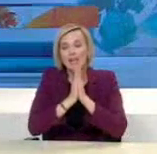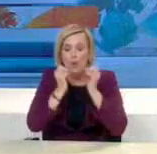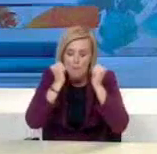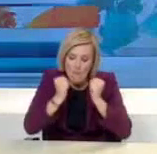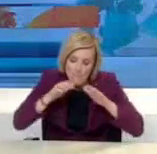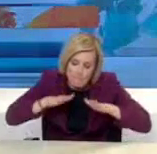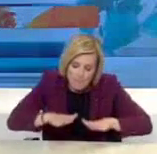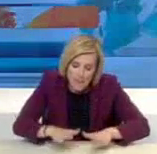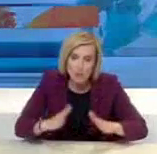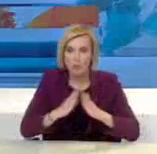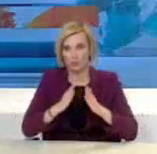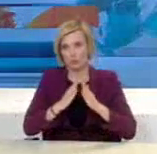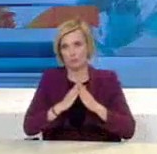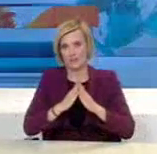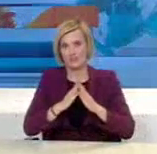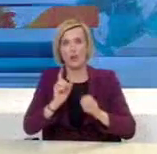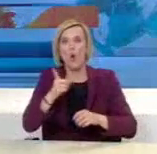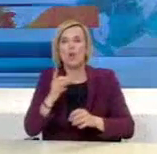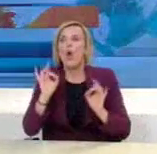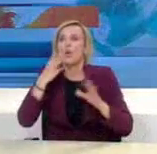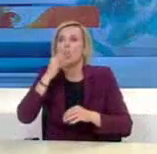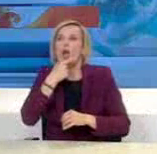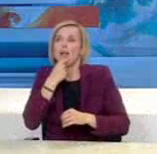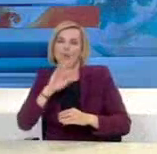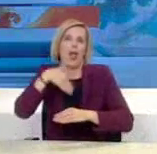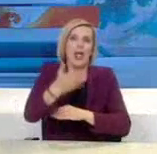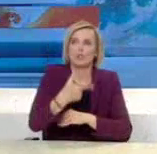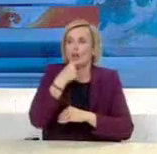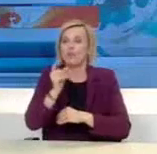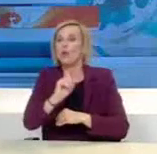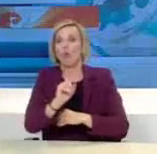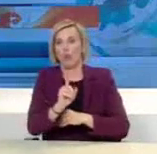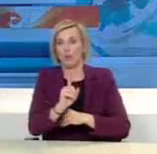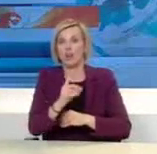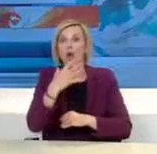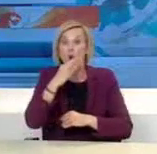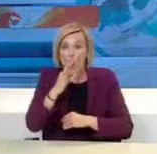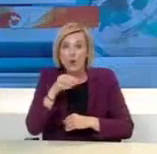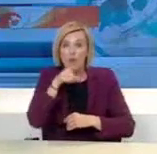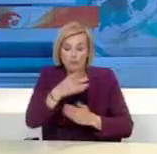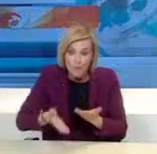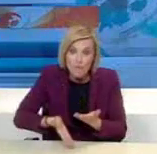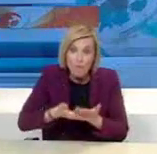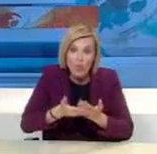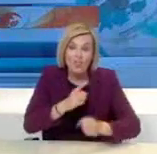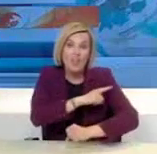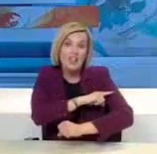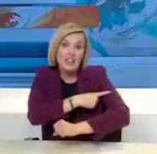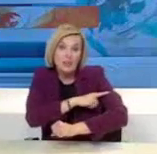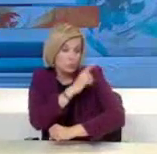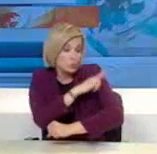Δεν προσβάλλουμε με τις τάσεις μας εκείνους που μάχονται νύχτα-μέρα στα νοσοκομεία και έξω στην κοινωνία για τη δική μας υγεία.